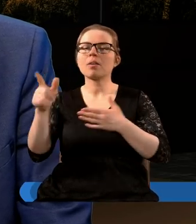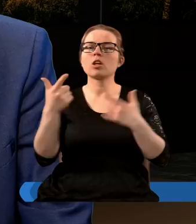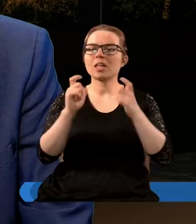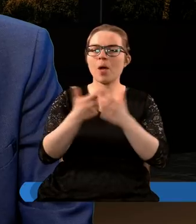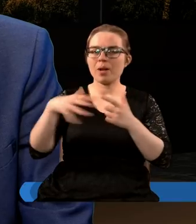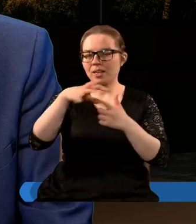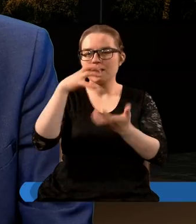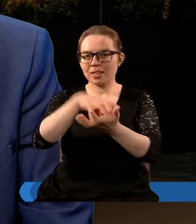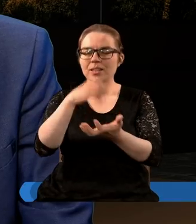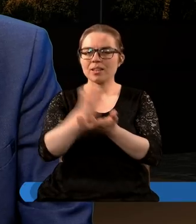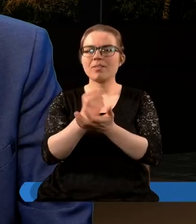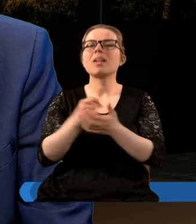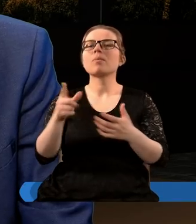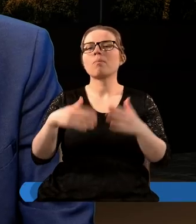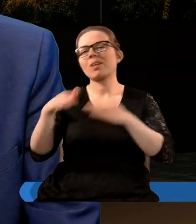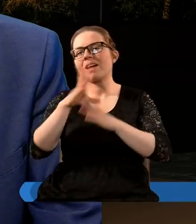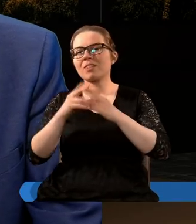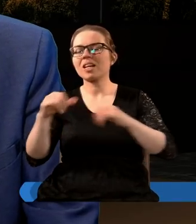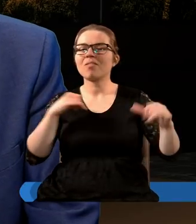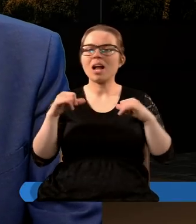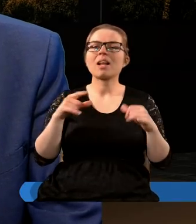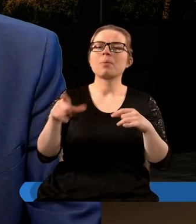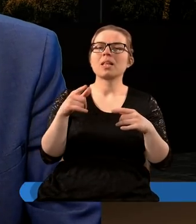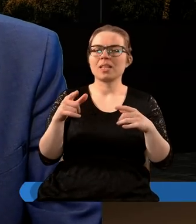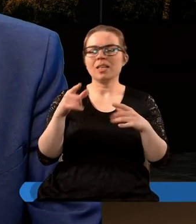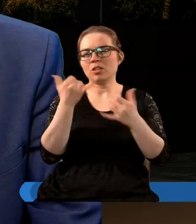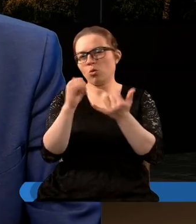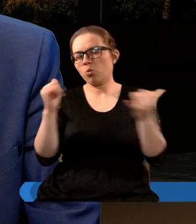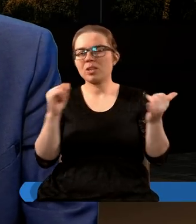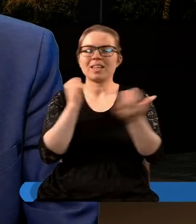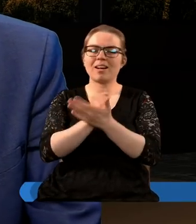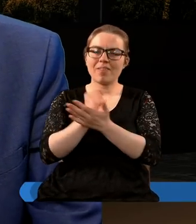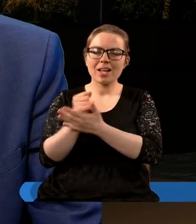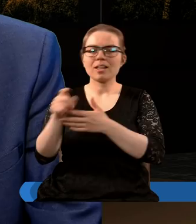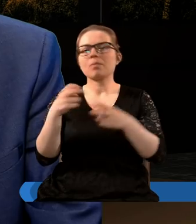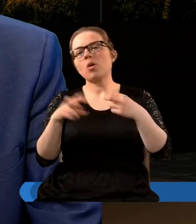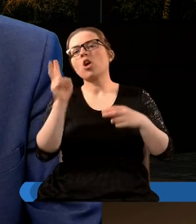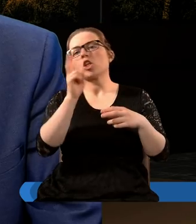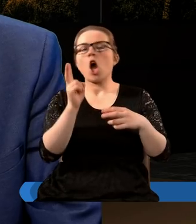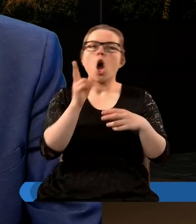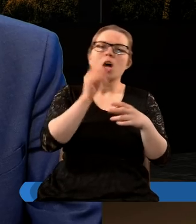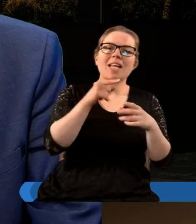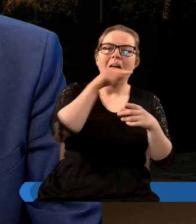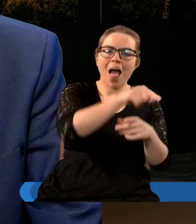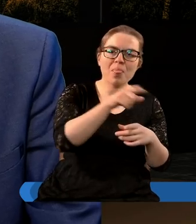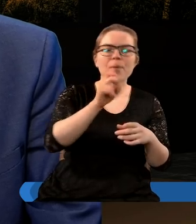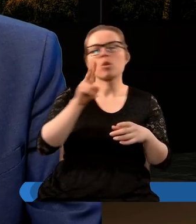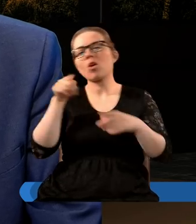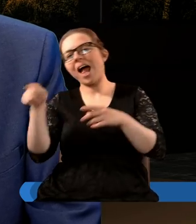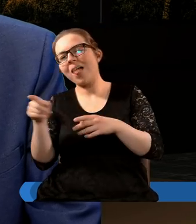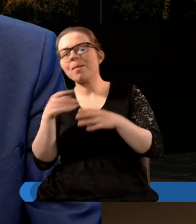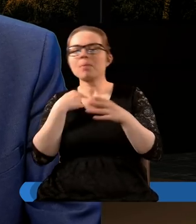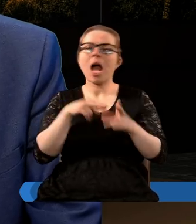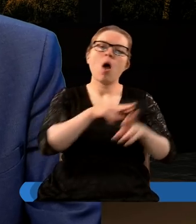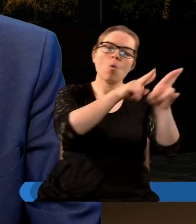korpusu przed wszystkimi władzami tego dyplomatycznego tych różnych dyplomatów prawda kto jest zawsze reprezentantem ich takim